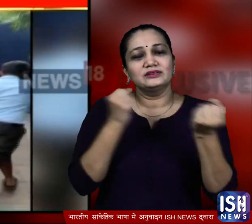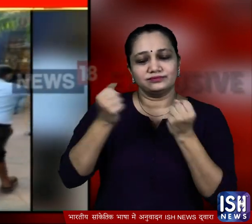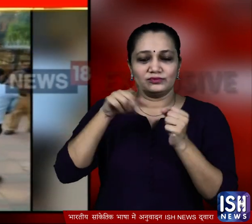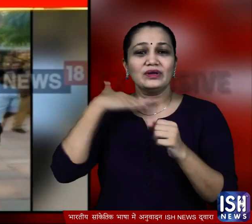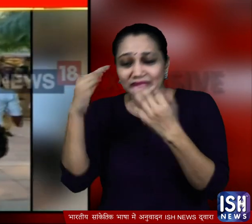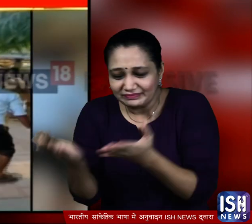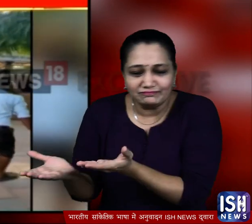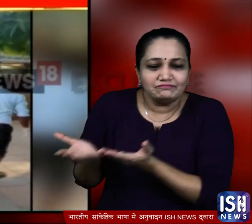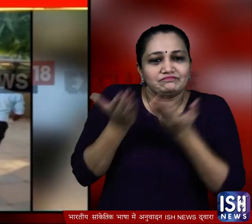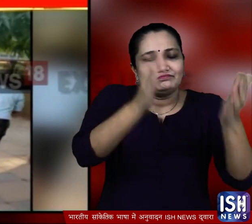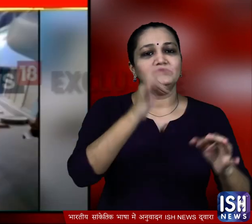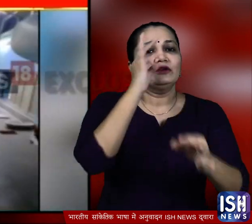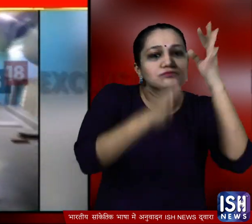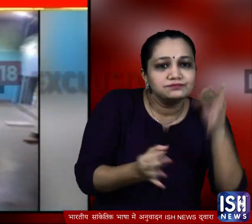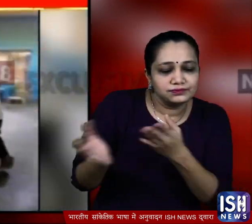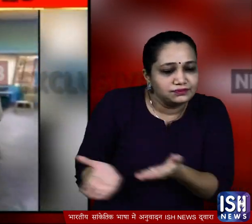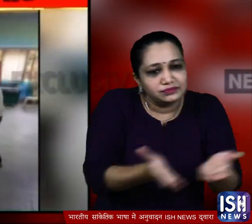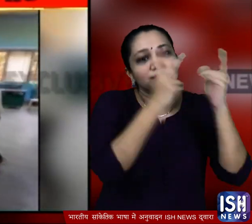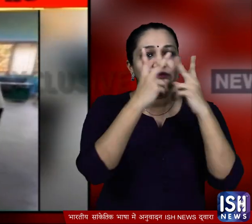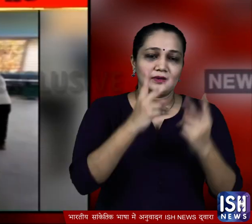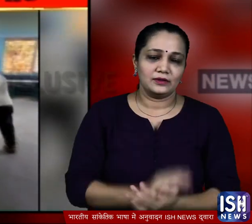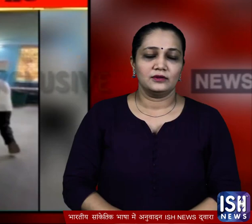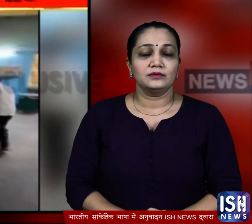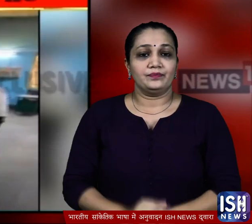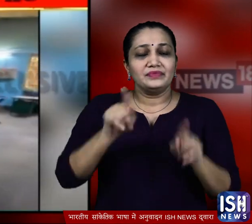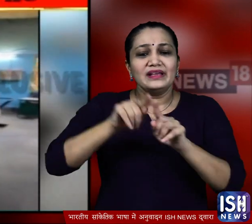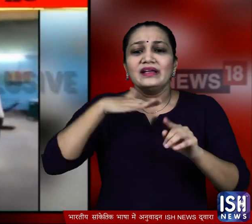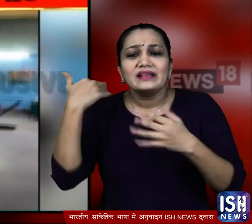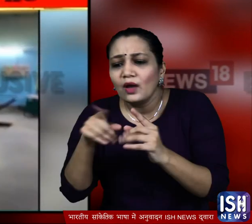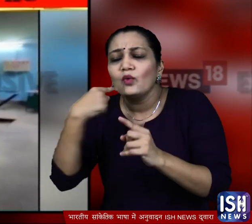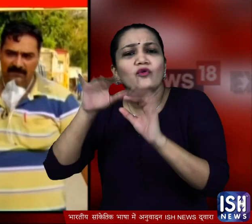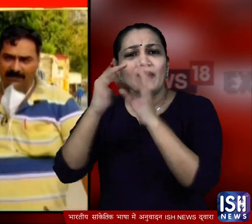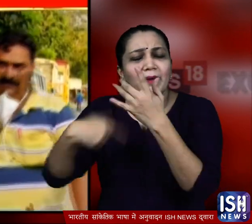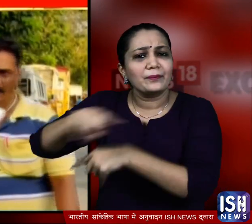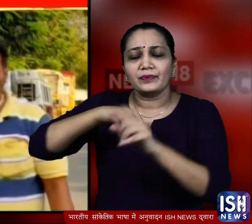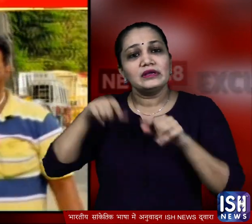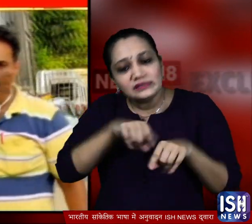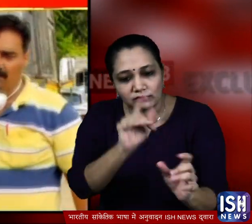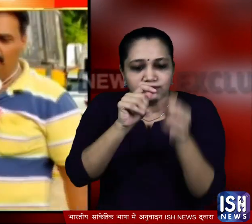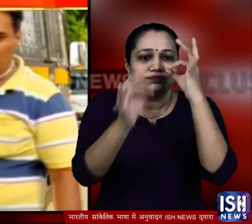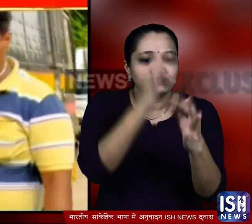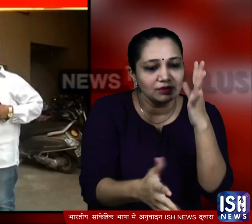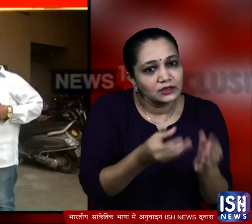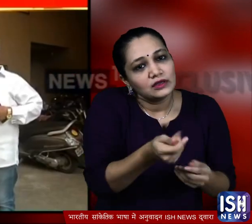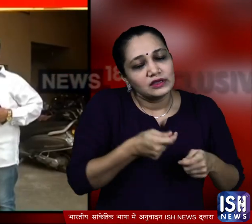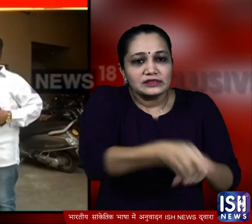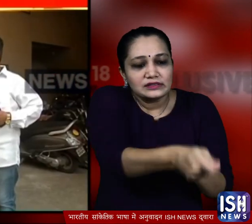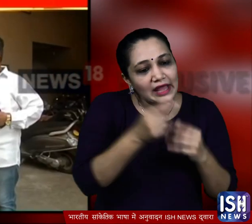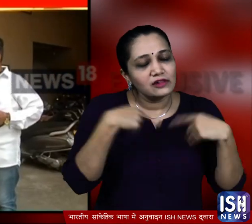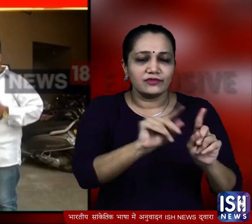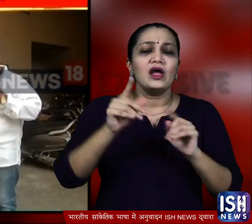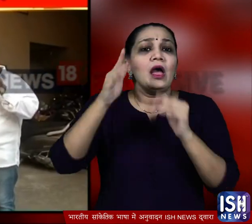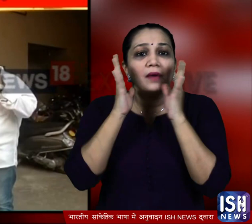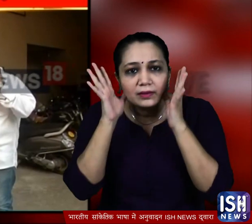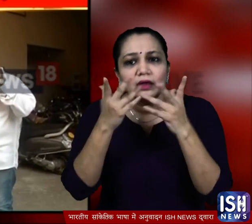गाड़ी से एक शव को उतार कर अंतिम संसकार के लिए ले जाते दिखे बताया गया कि इन लावारिस शवों को मुखागनी भी वो खुद ही देते हैं यही नहीं वो इस काम